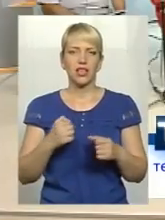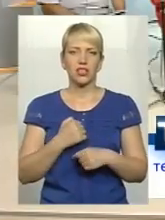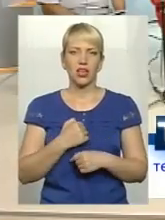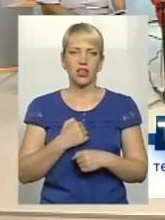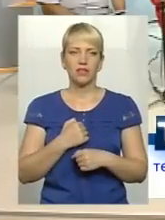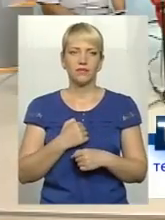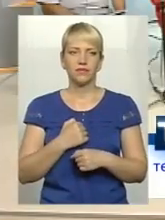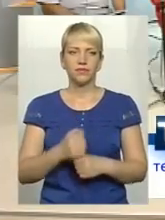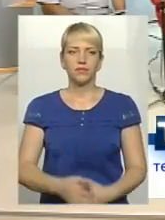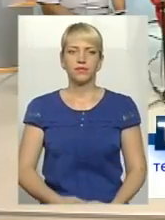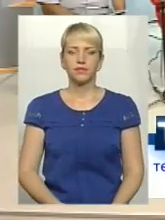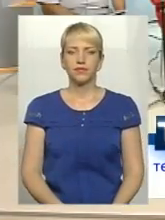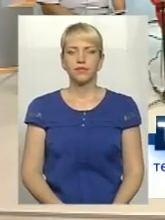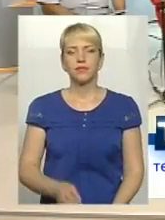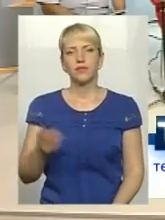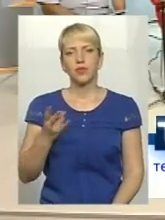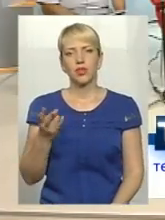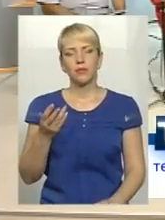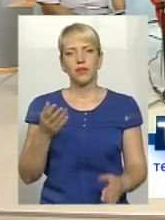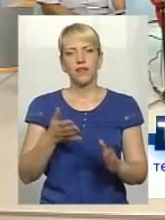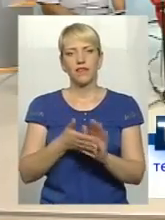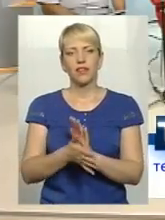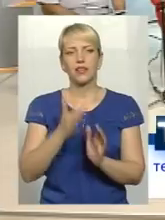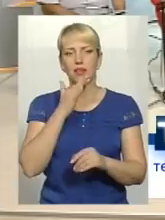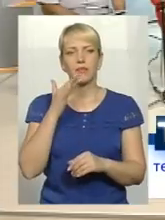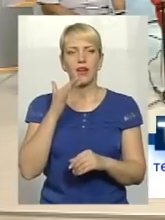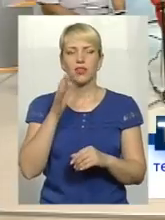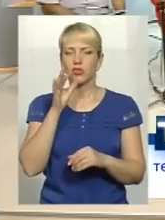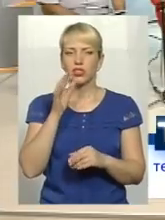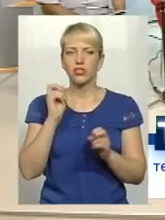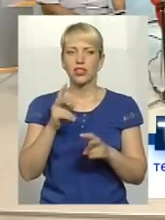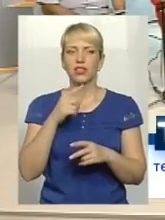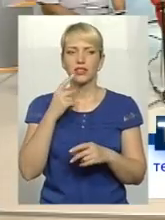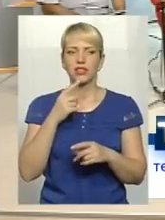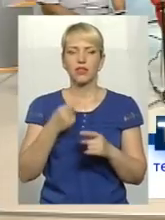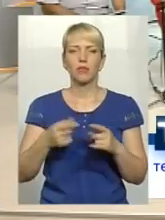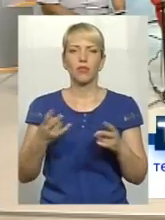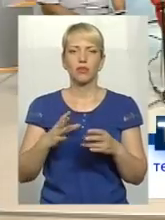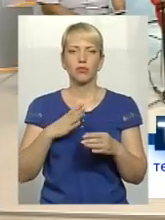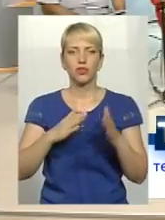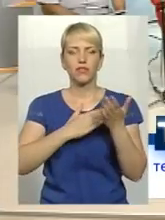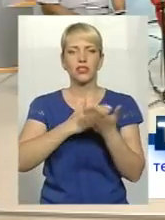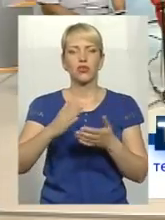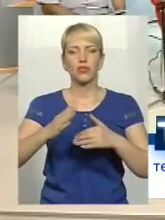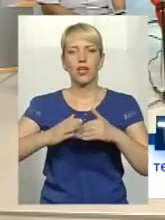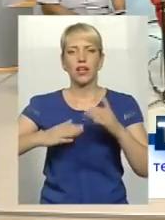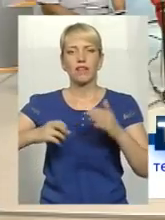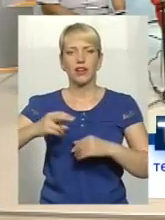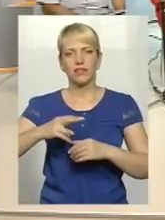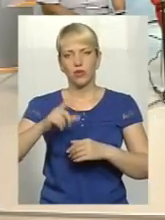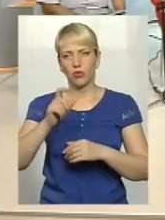необхідно витратити багато часу. Тому що, як сказала Таїса, вони мають бути висококваліфіковані.